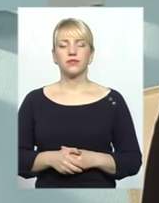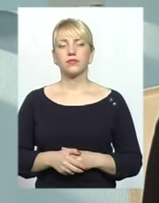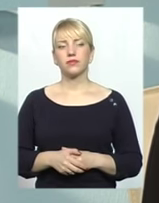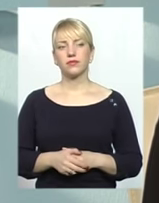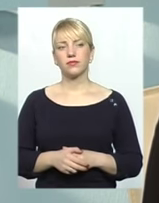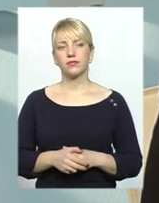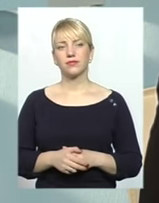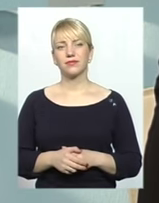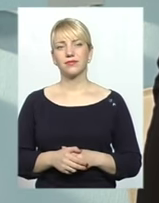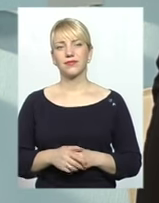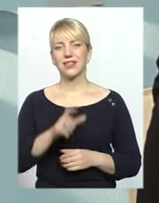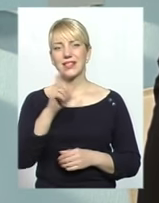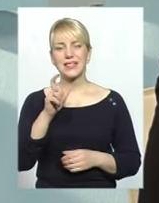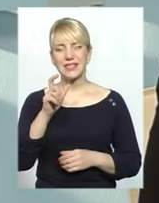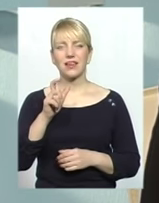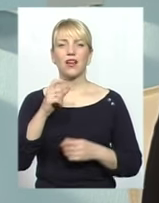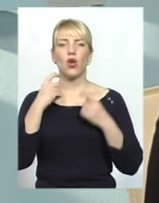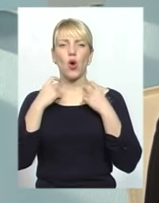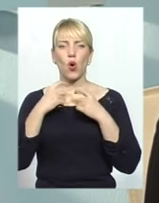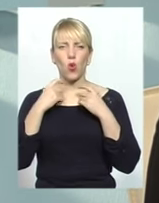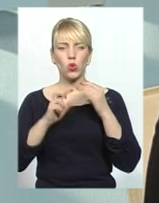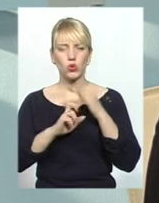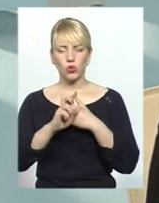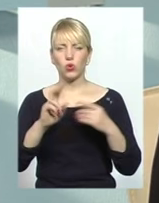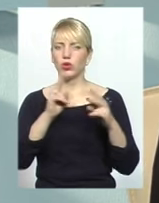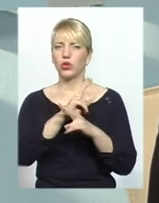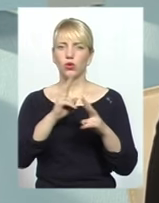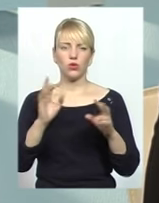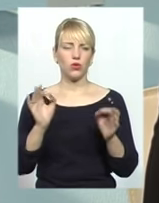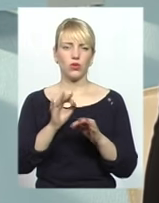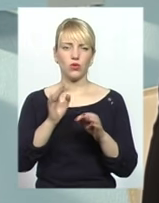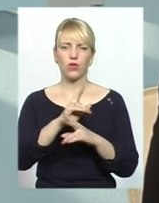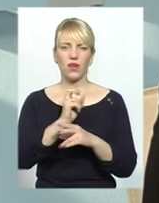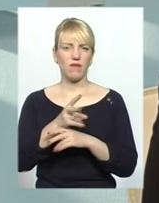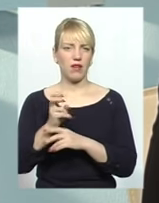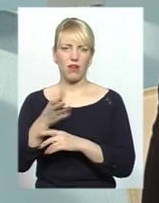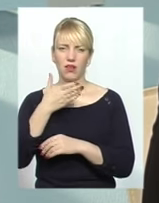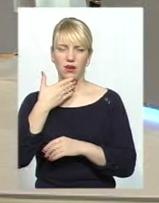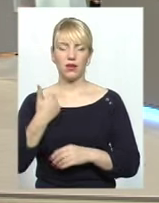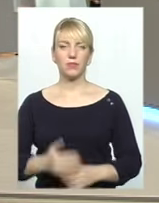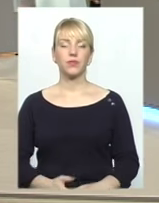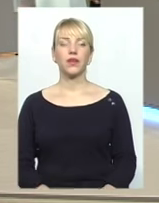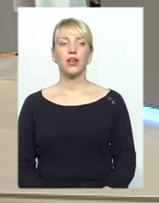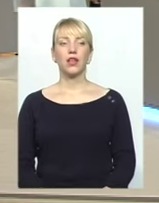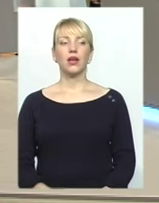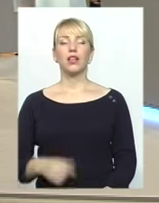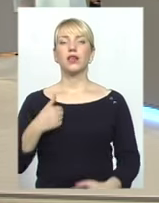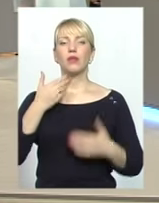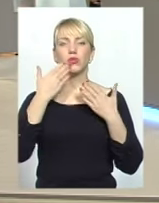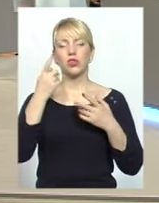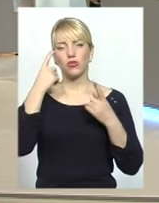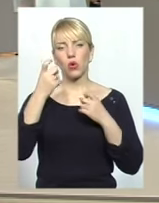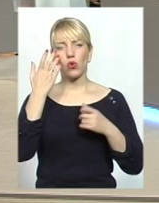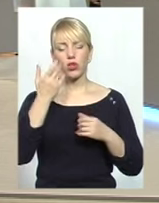Але з костелу ніхто не виявляє нікого, всіх приймає. А от прочитала таку інформацію, що у жовтні, коли відзначали День